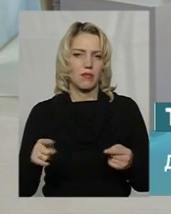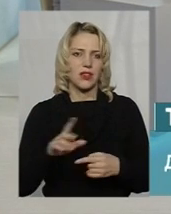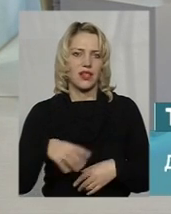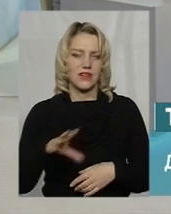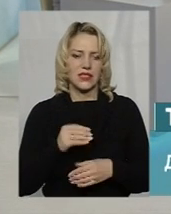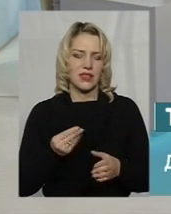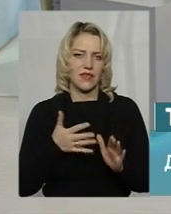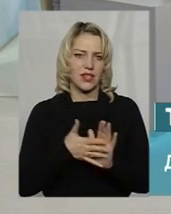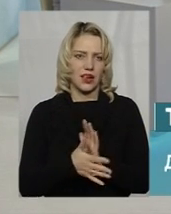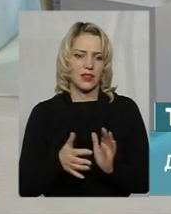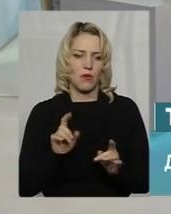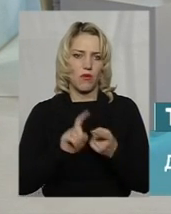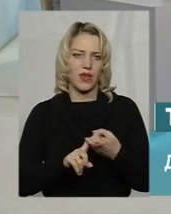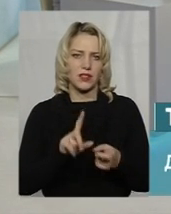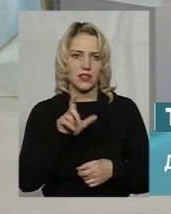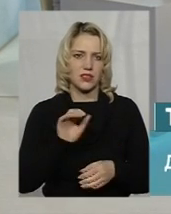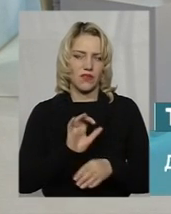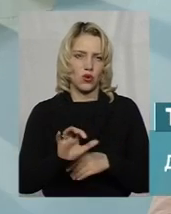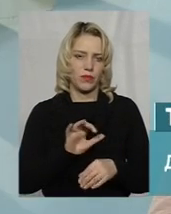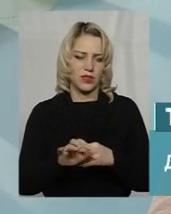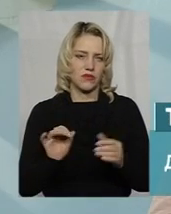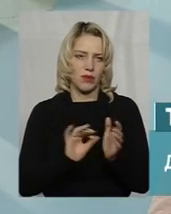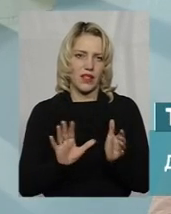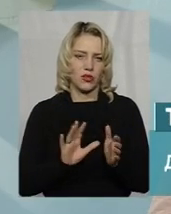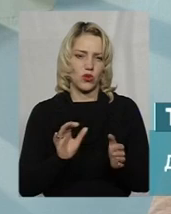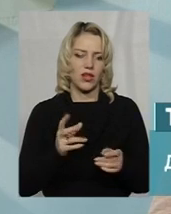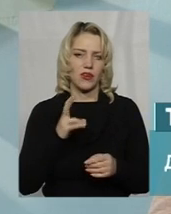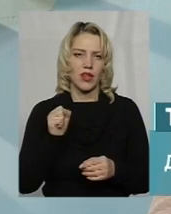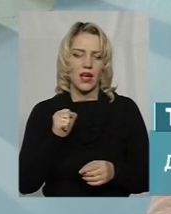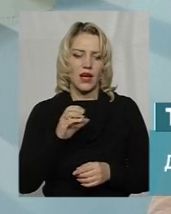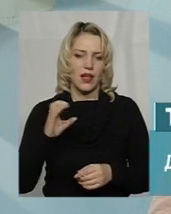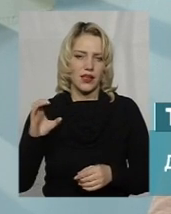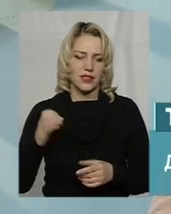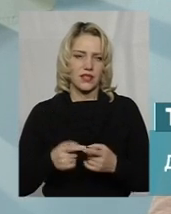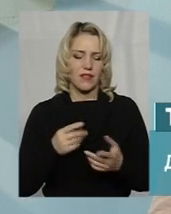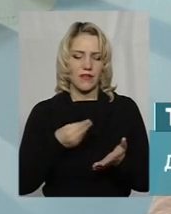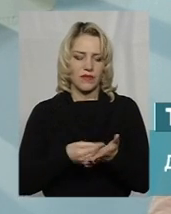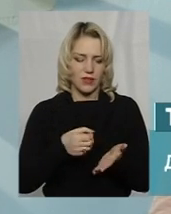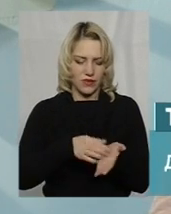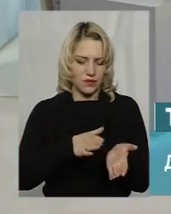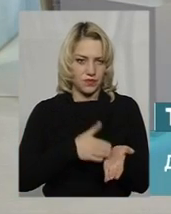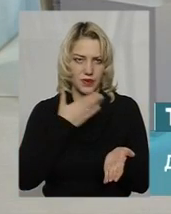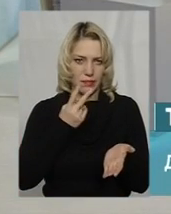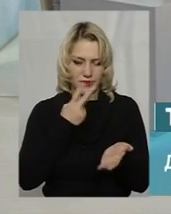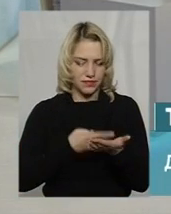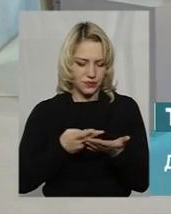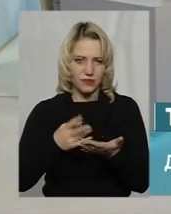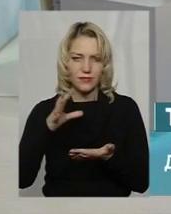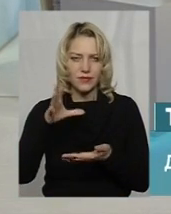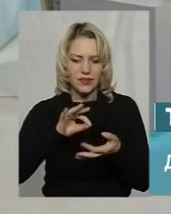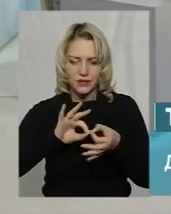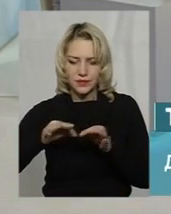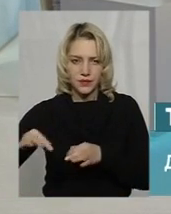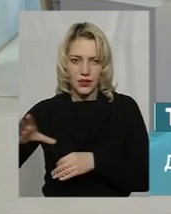витрати, пов'язані з виробництвом електроенергії на атомних станціях, в тарифі відображені. Тобто, ми сьогодні теж про це багато говорили.